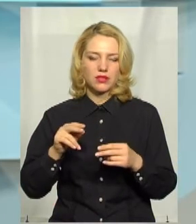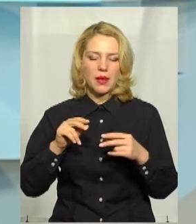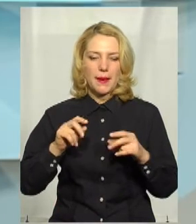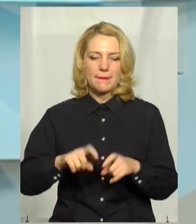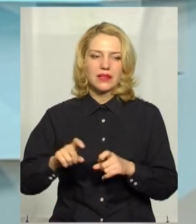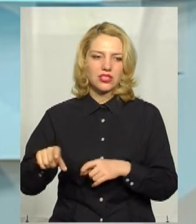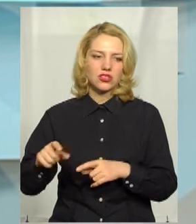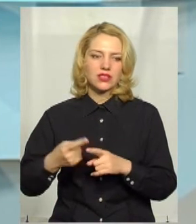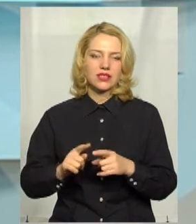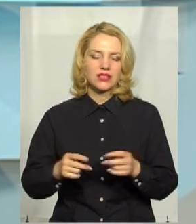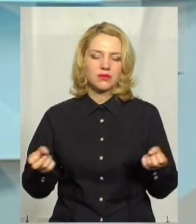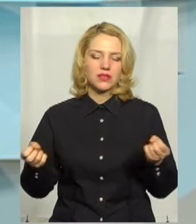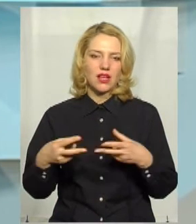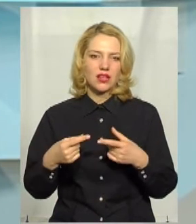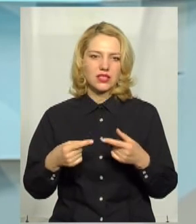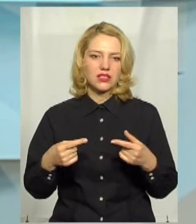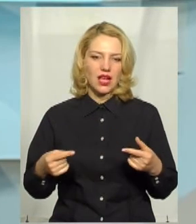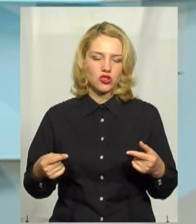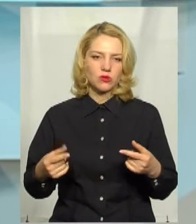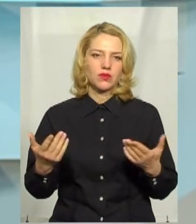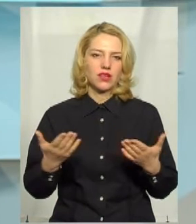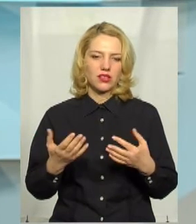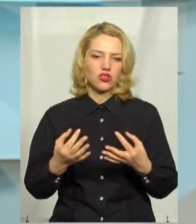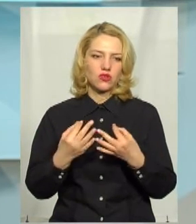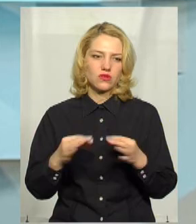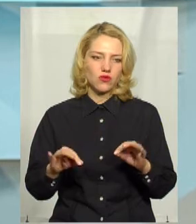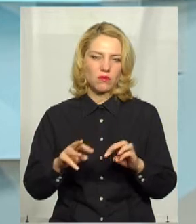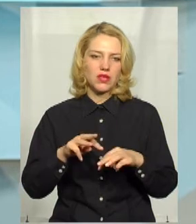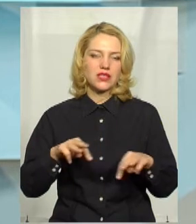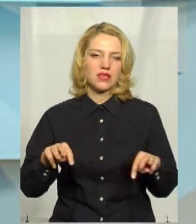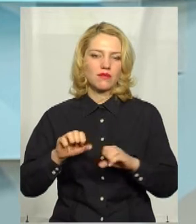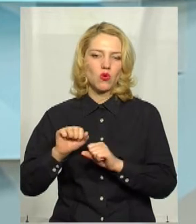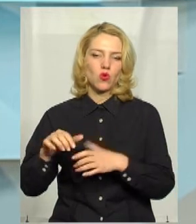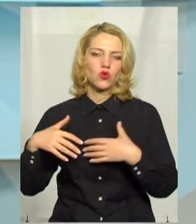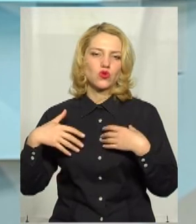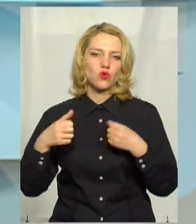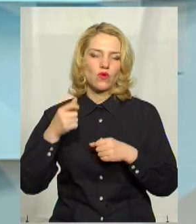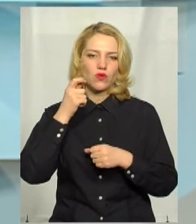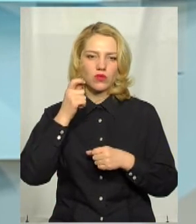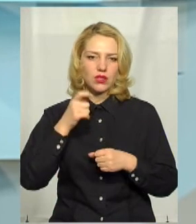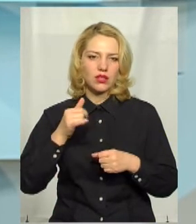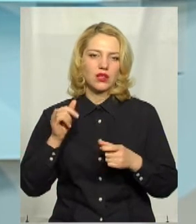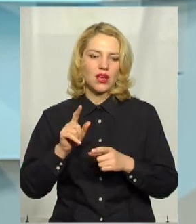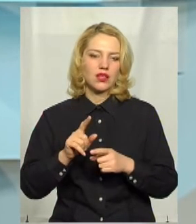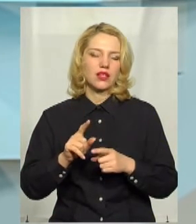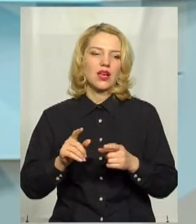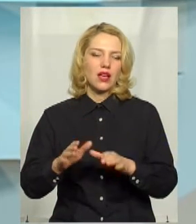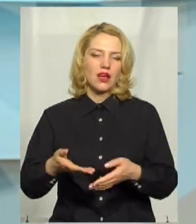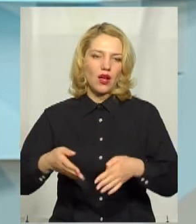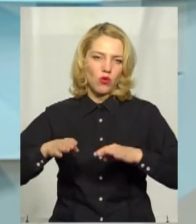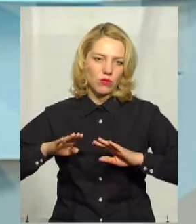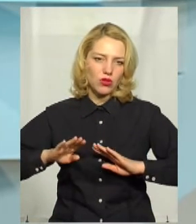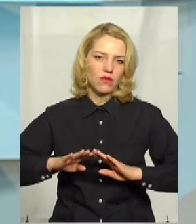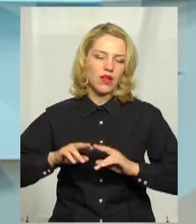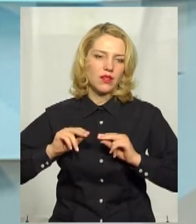спеціальні засоби, які дозволені Міністерством охорони здоров'я і ті засоби, які нам рекомендували